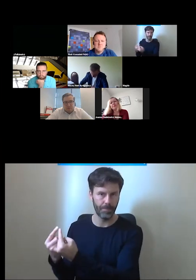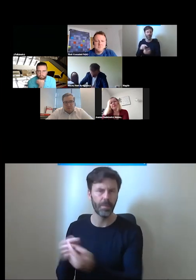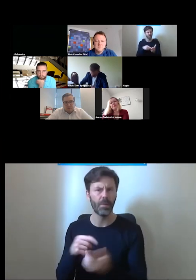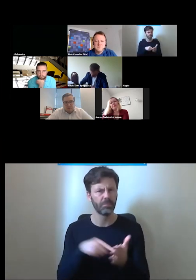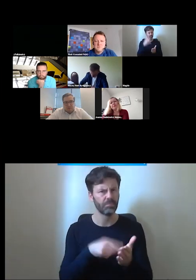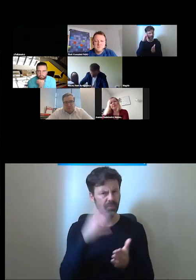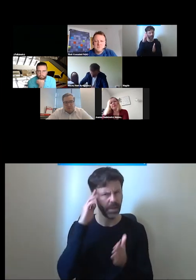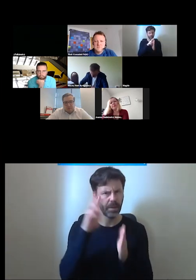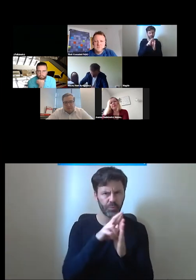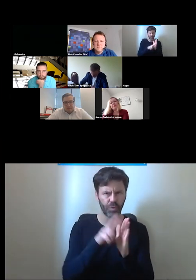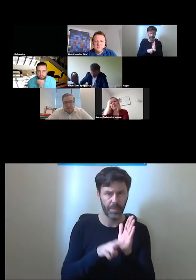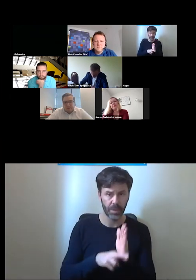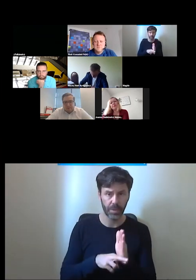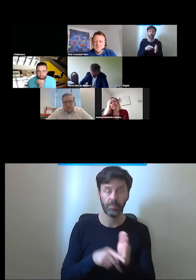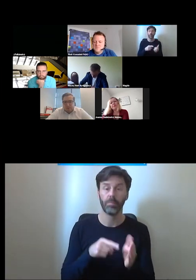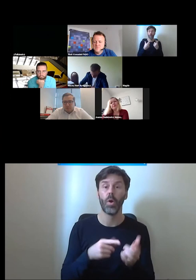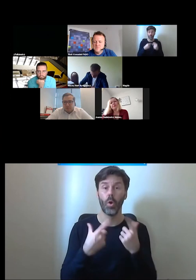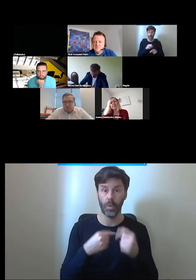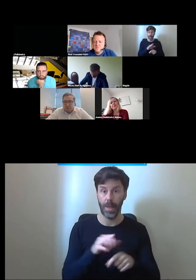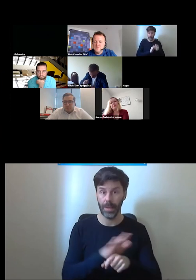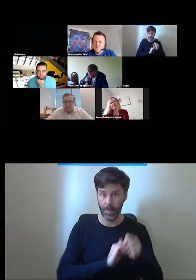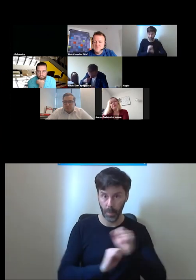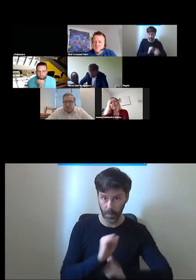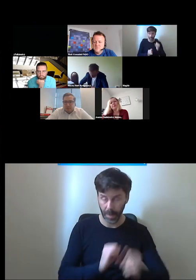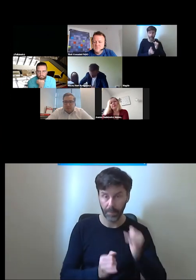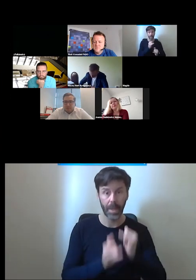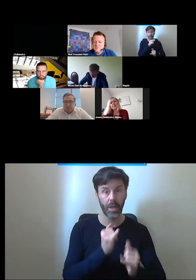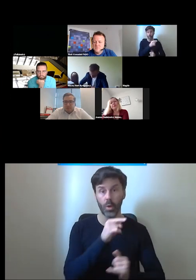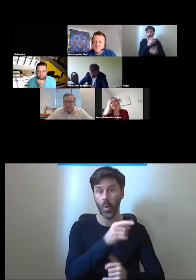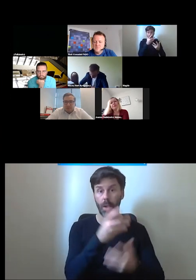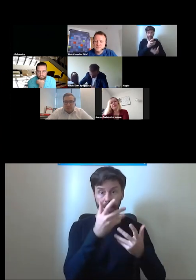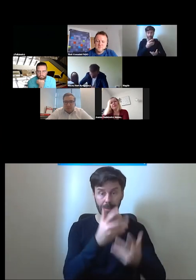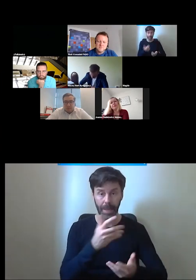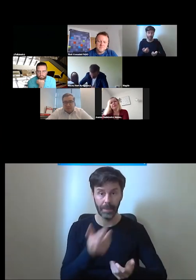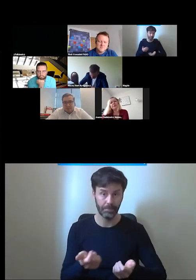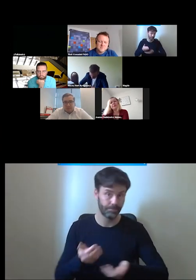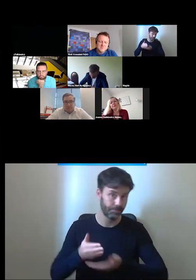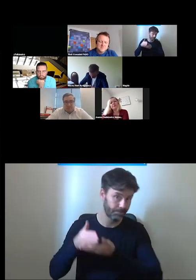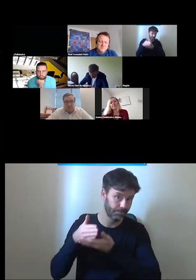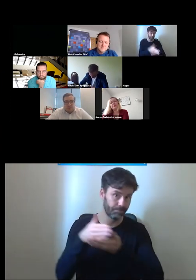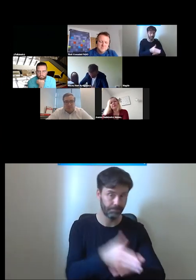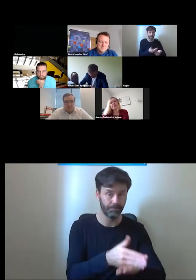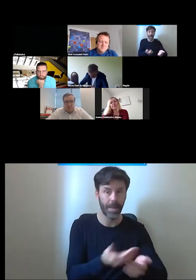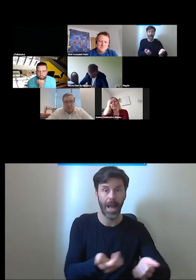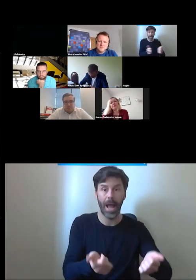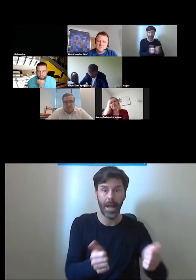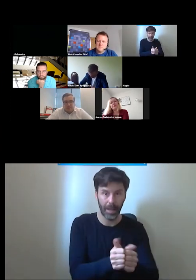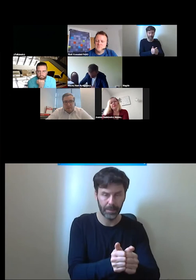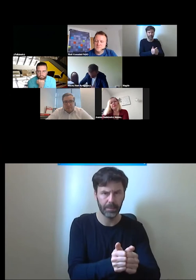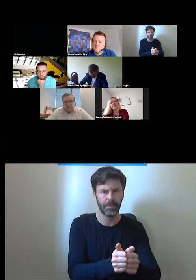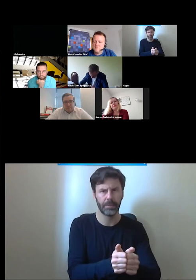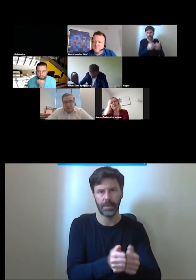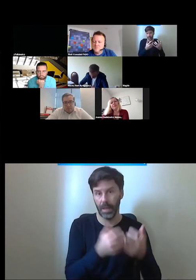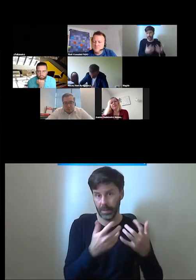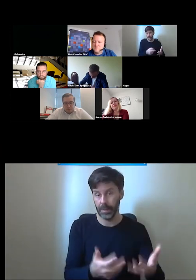osoba z niepełnosprawnością jeżeli chce otrzymać wsparcie chce skorzystać z usługi asysty tak to się podocznie nazywa